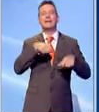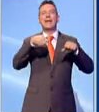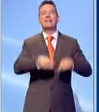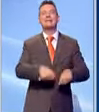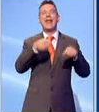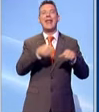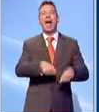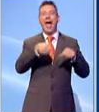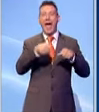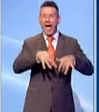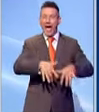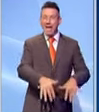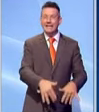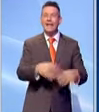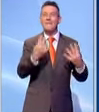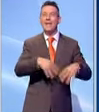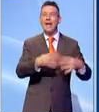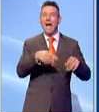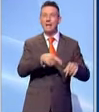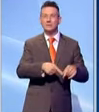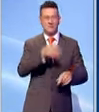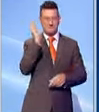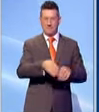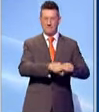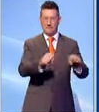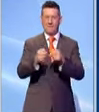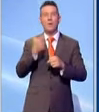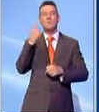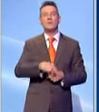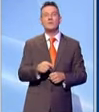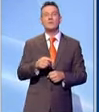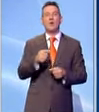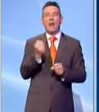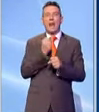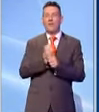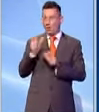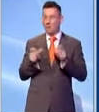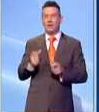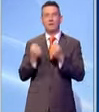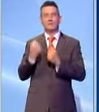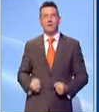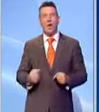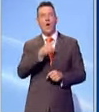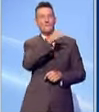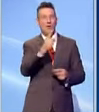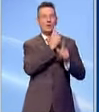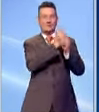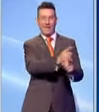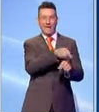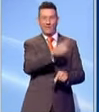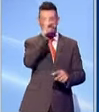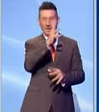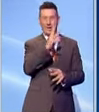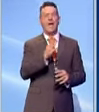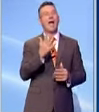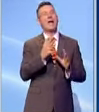perché aveva paura che questi portassero via lavoro. Ecco, i neoluddisti siete voi, cari amici 5